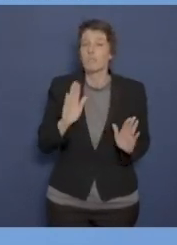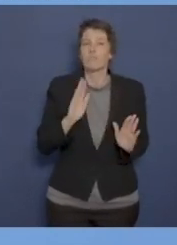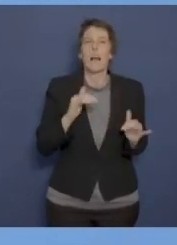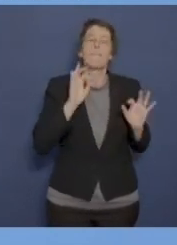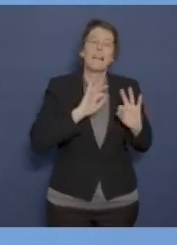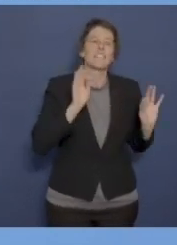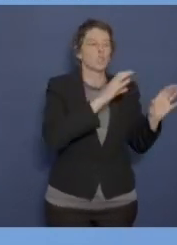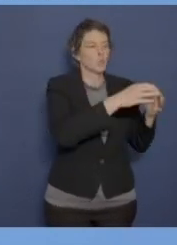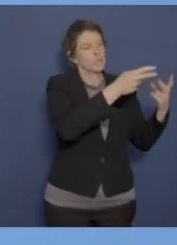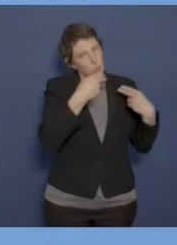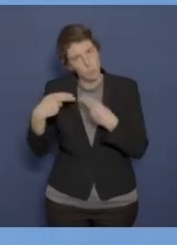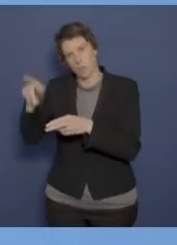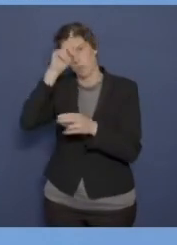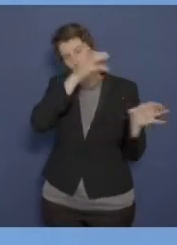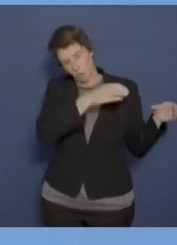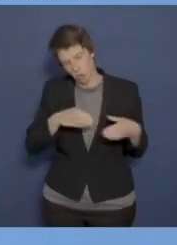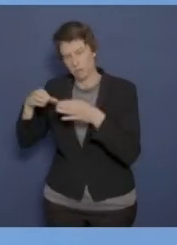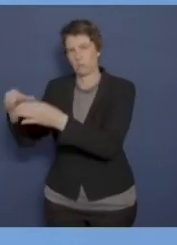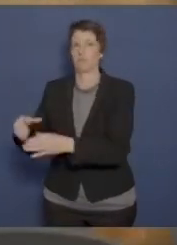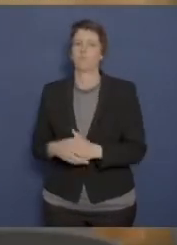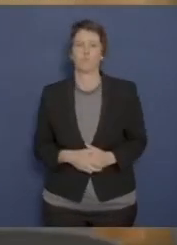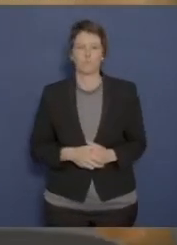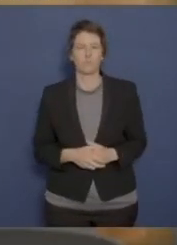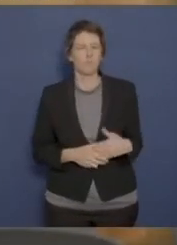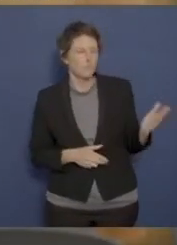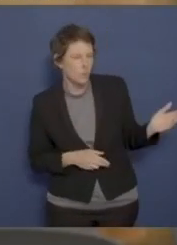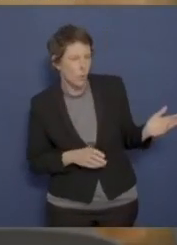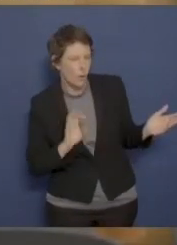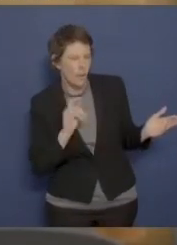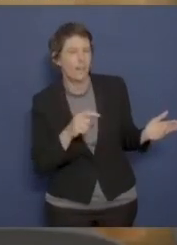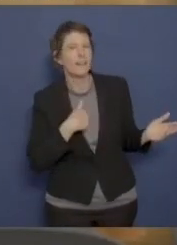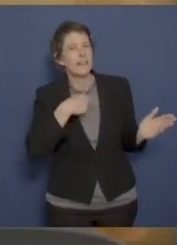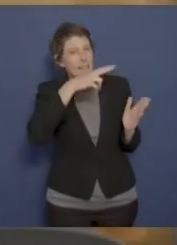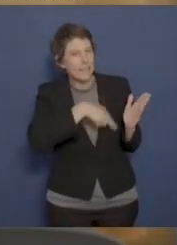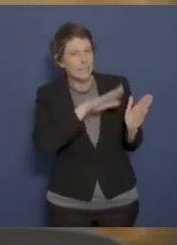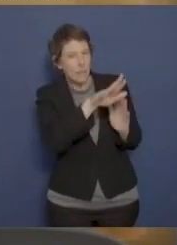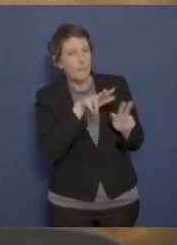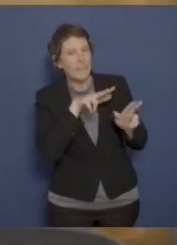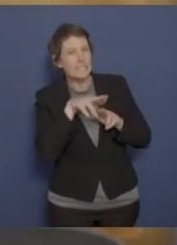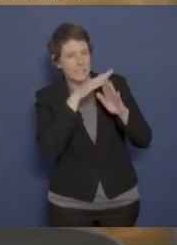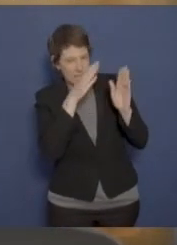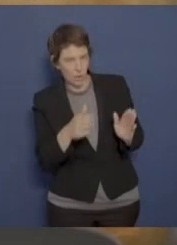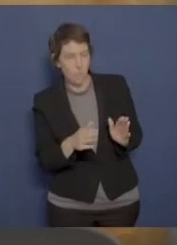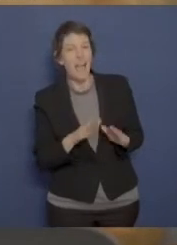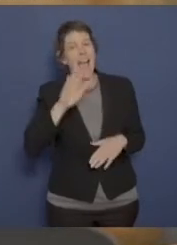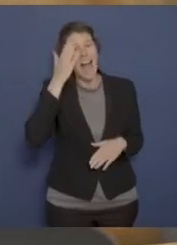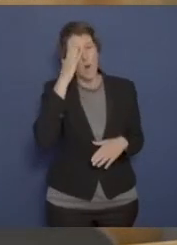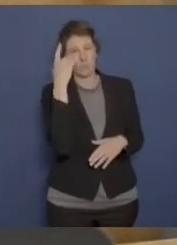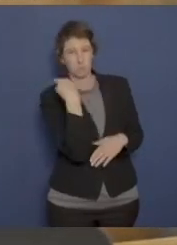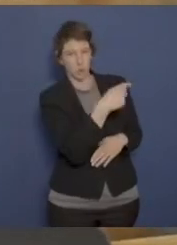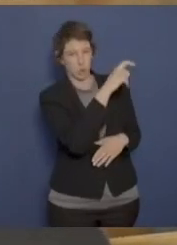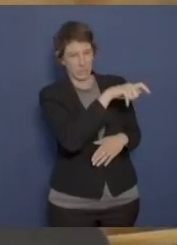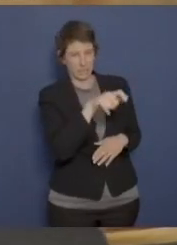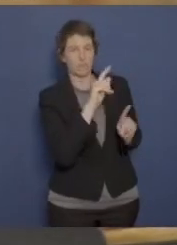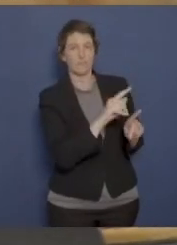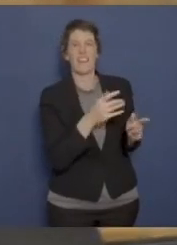zu repatriieren. Nachfrage, ja? Und ich hatte jetzt auch gelesen, dass Ihr Ministerium anstrebt, die Hauptbeschuldigten fristlos zu entlassen.